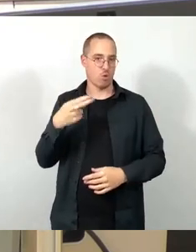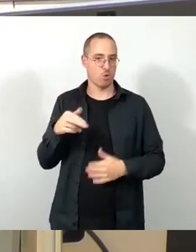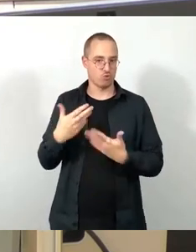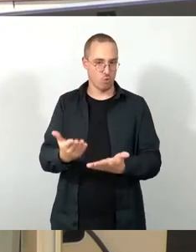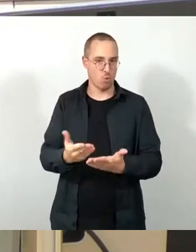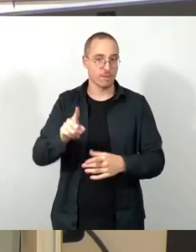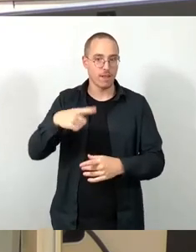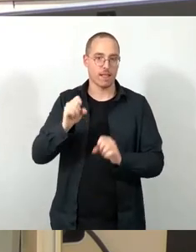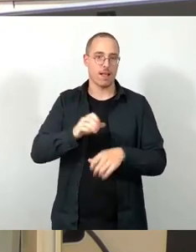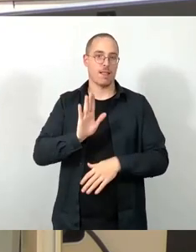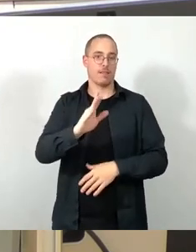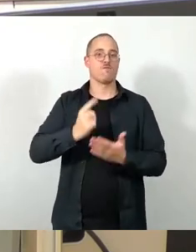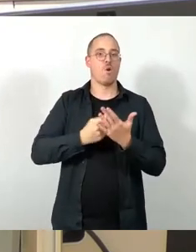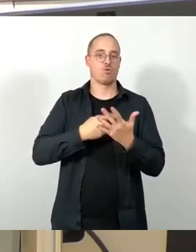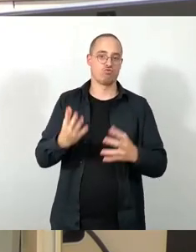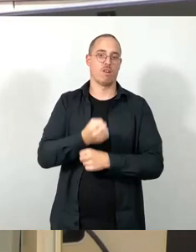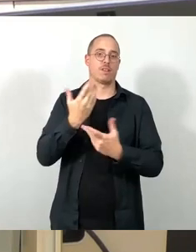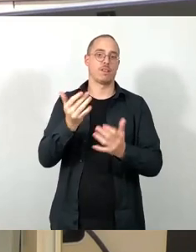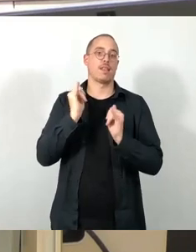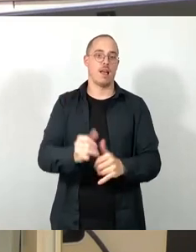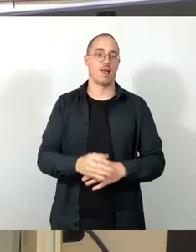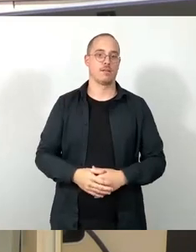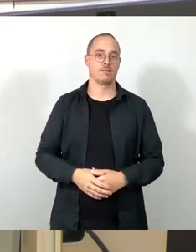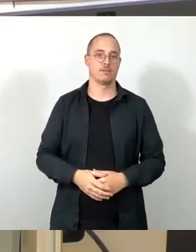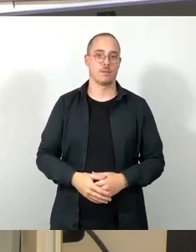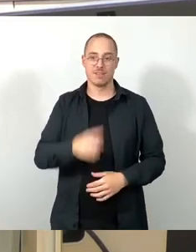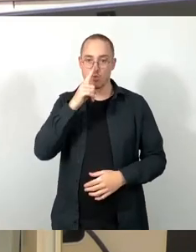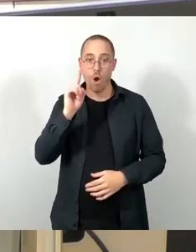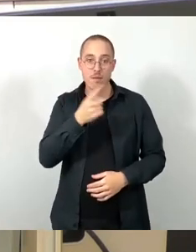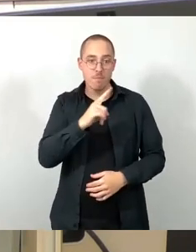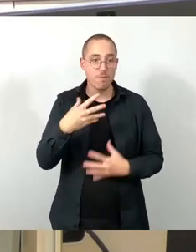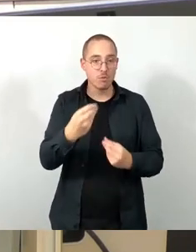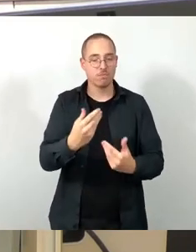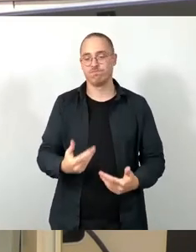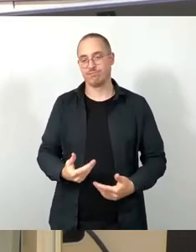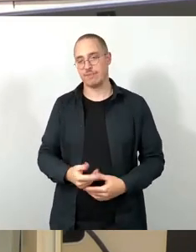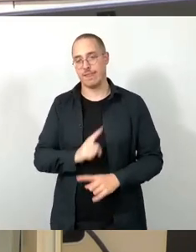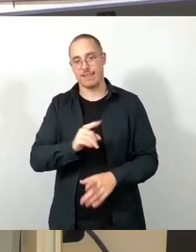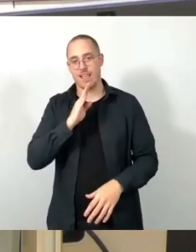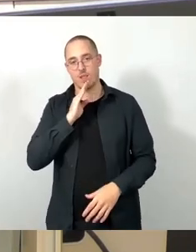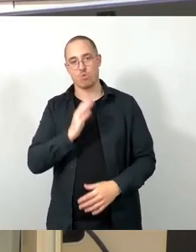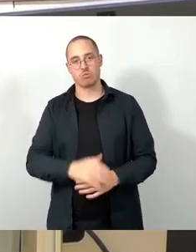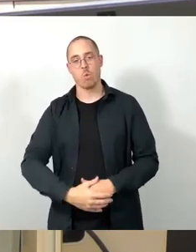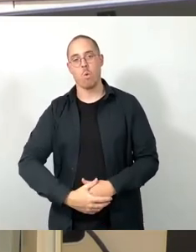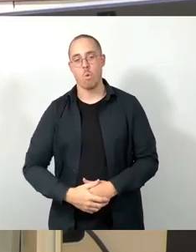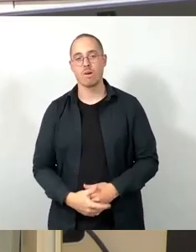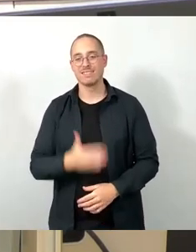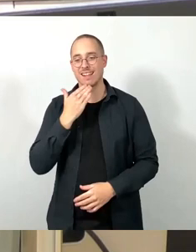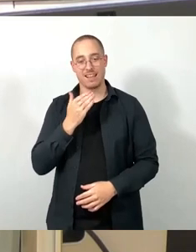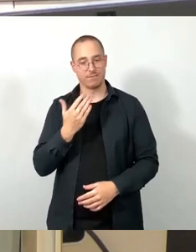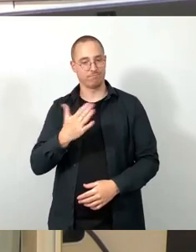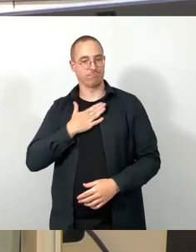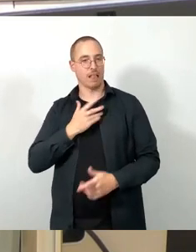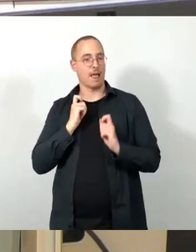danke Ihnen ausdrücklich dafür, dass Sie für unseren Antrag im nächsten Kulturausschuss hier schon mal geworben haben. Aber das ist alles kein